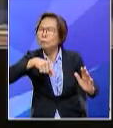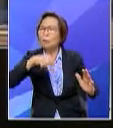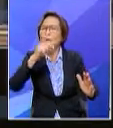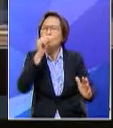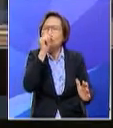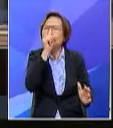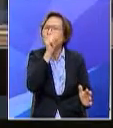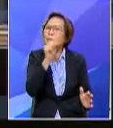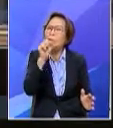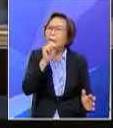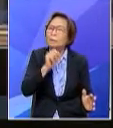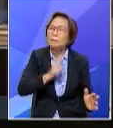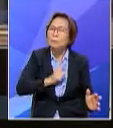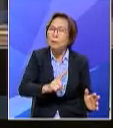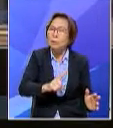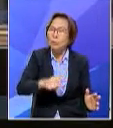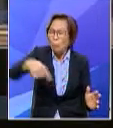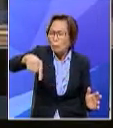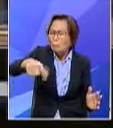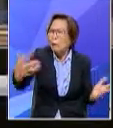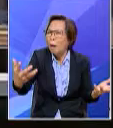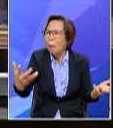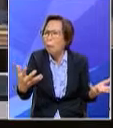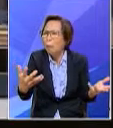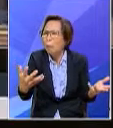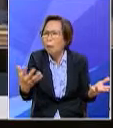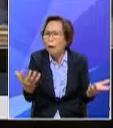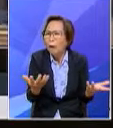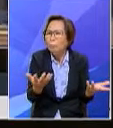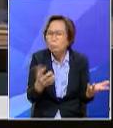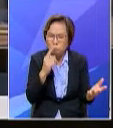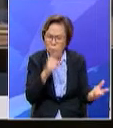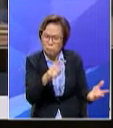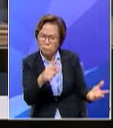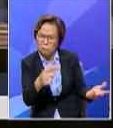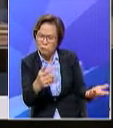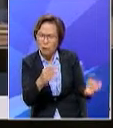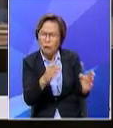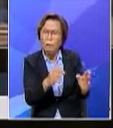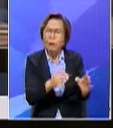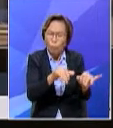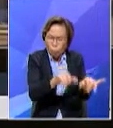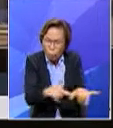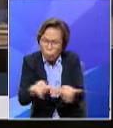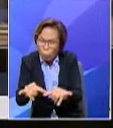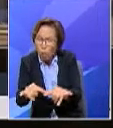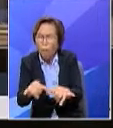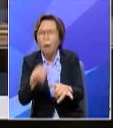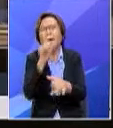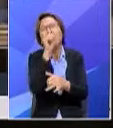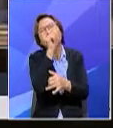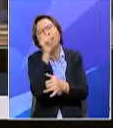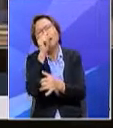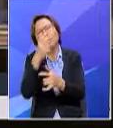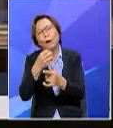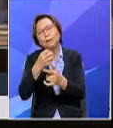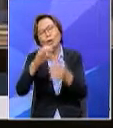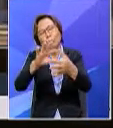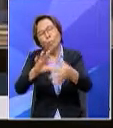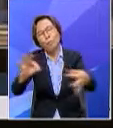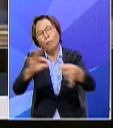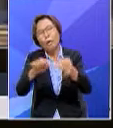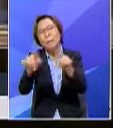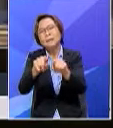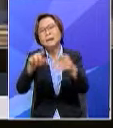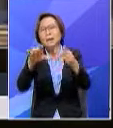bagaimana mengukurnya pada lagunya pada liriknya macam cerita pirang